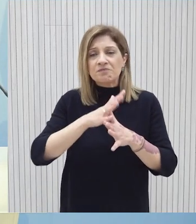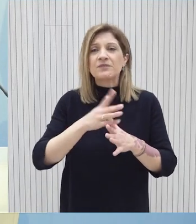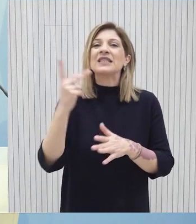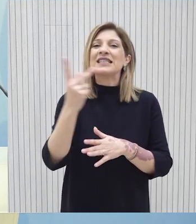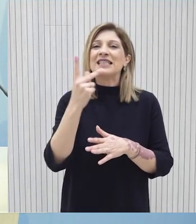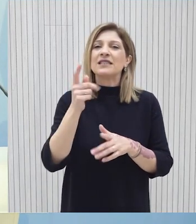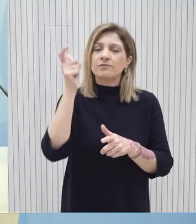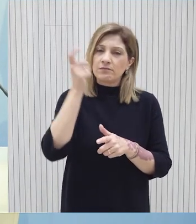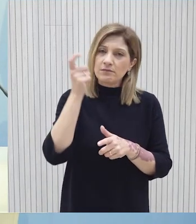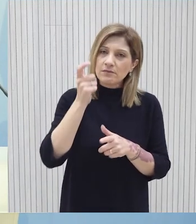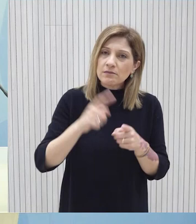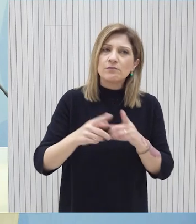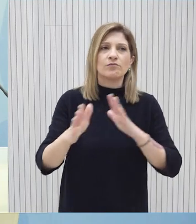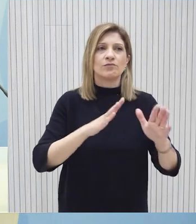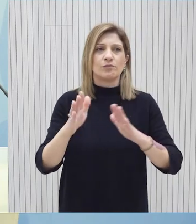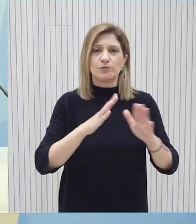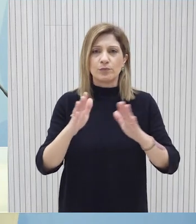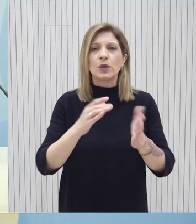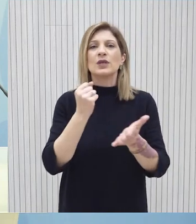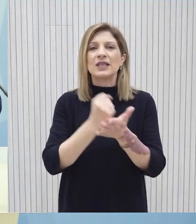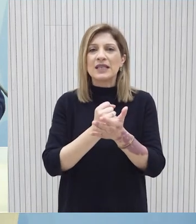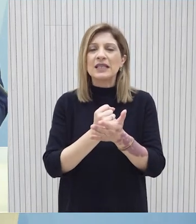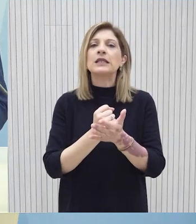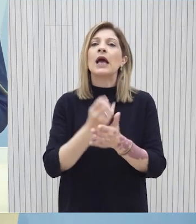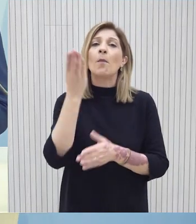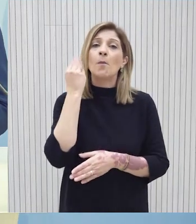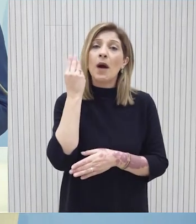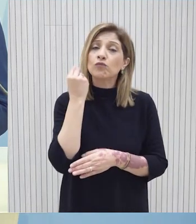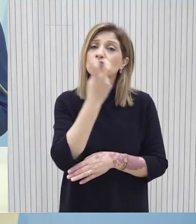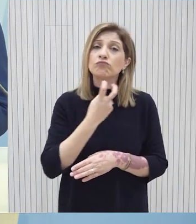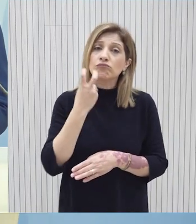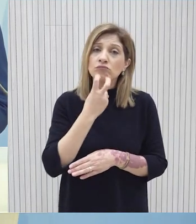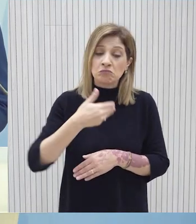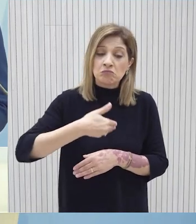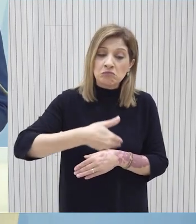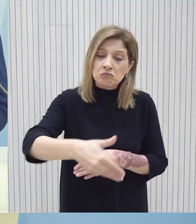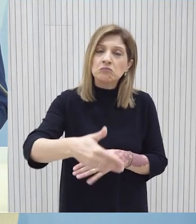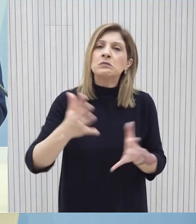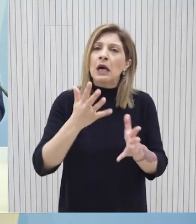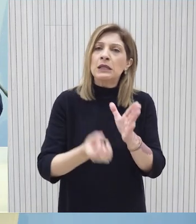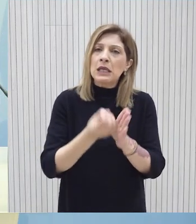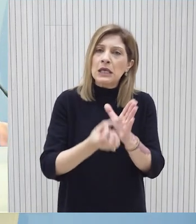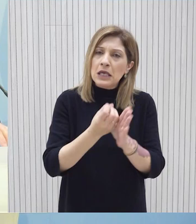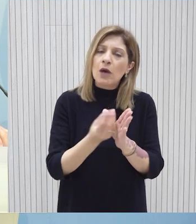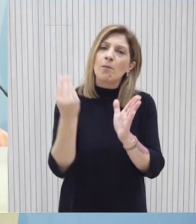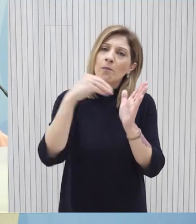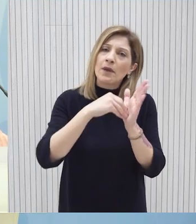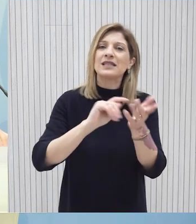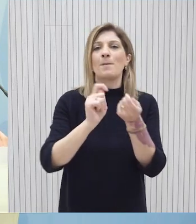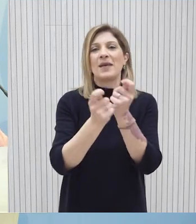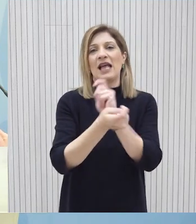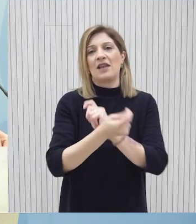υπηρεσία διαχείρισης επιδομάτων πρόνοιας αλλά και σύμφωνα με τα νέα δεδομένα όπως θα διαμορφωθούν και με την εφαρμογή της